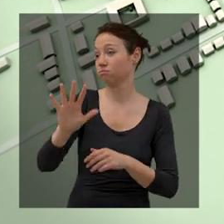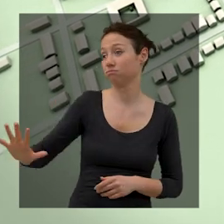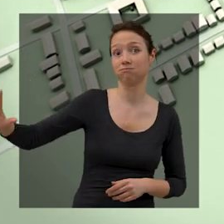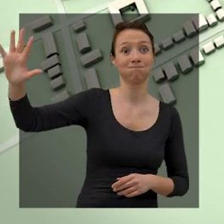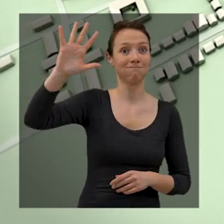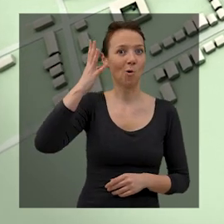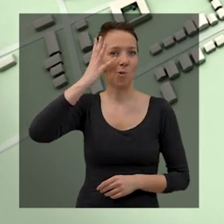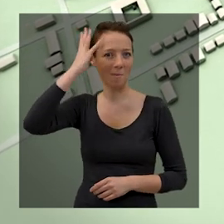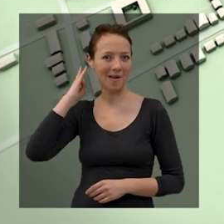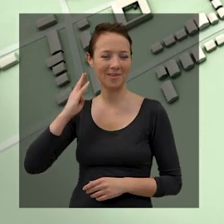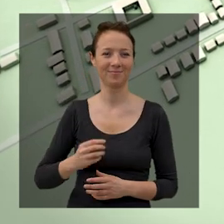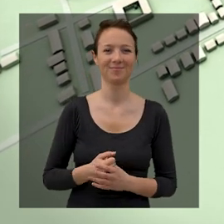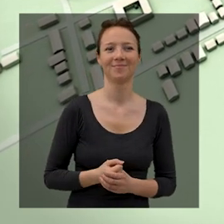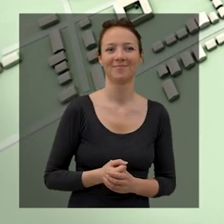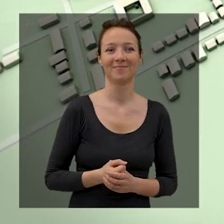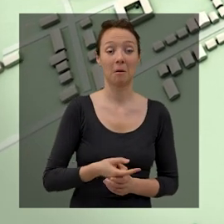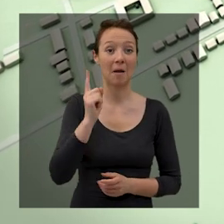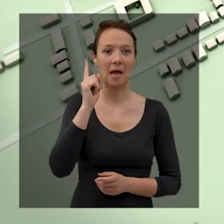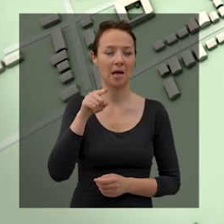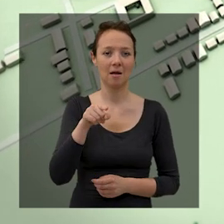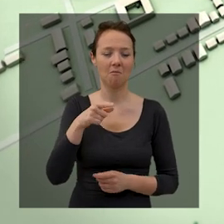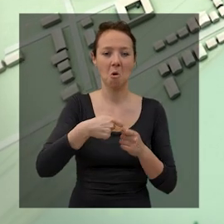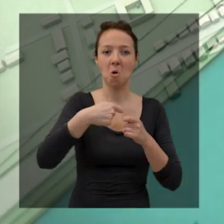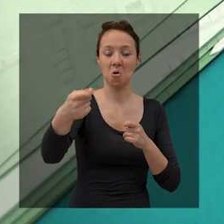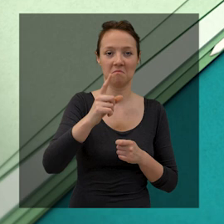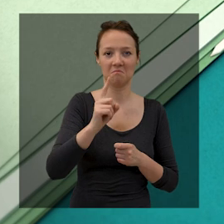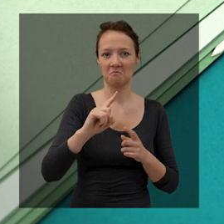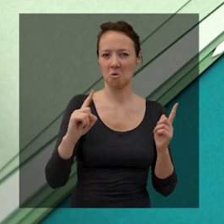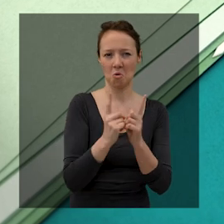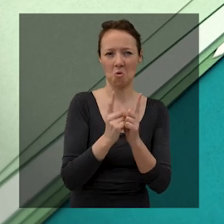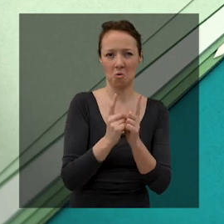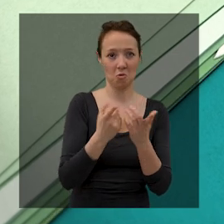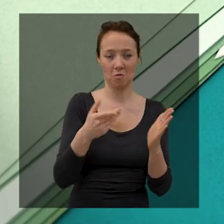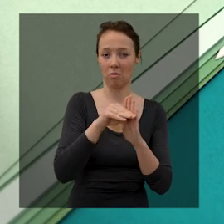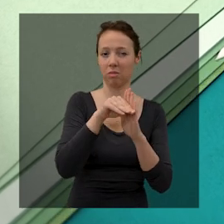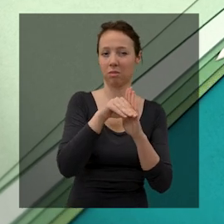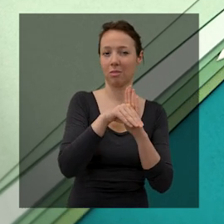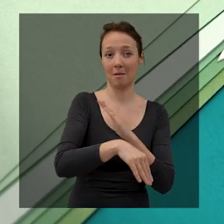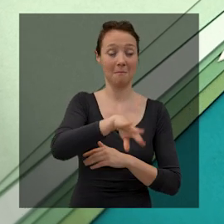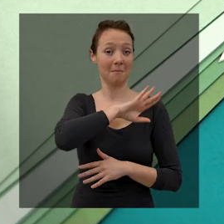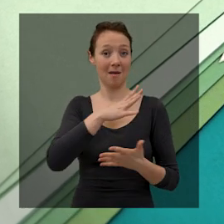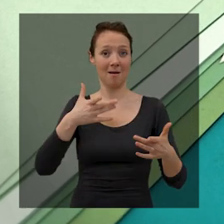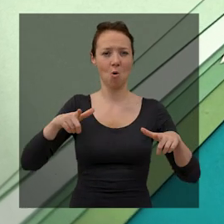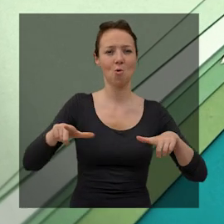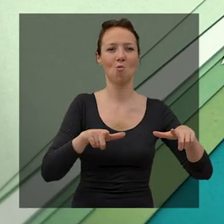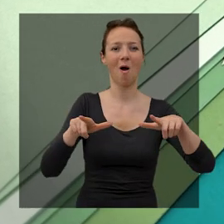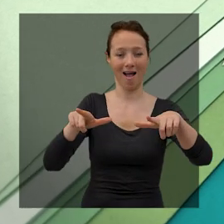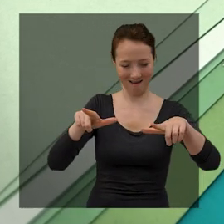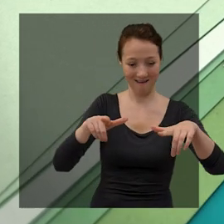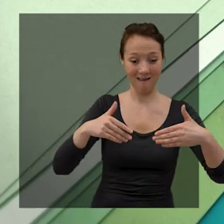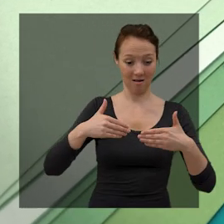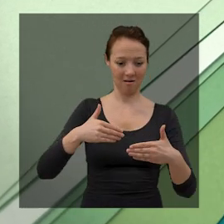romain. Mais l'activité du port est de courte durée. Le bras de Loire qui l'alimente sans sable est disparu.